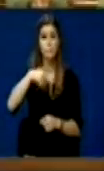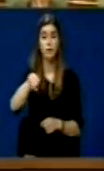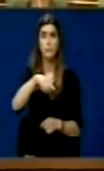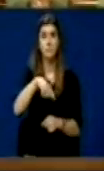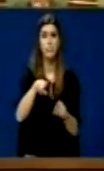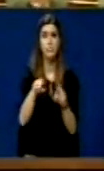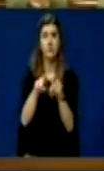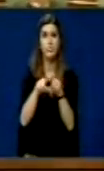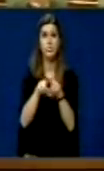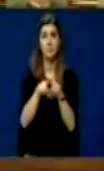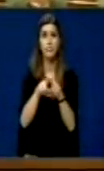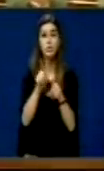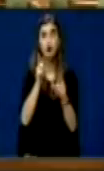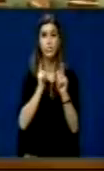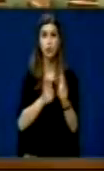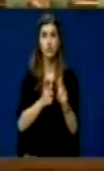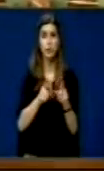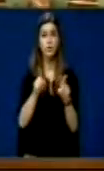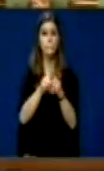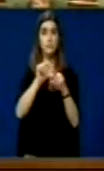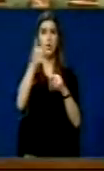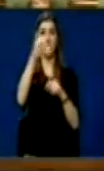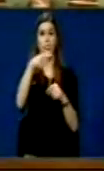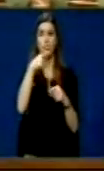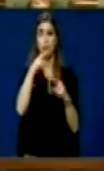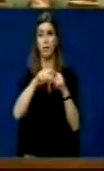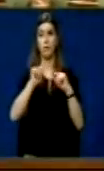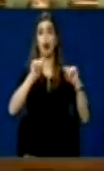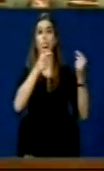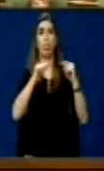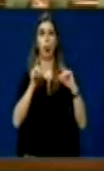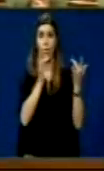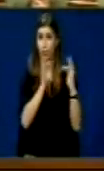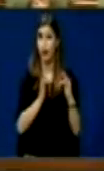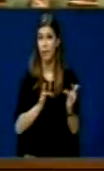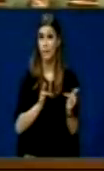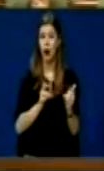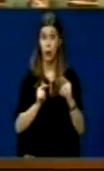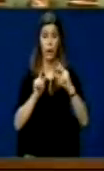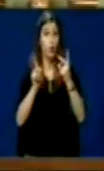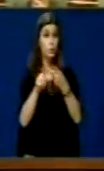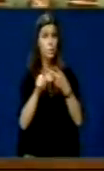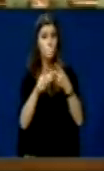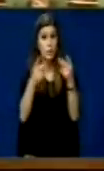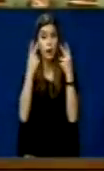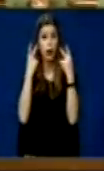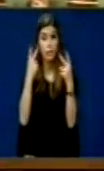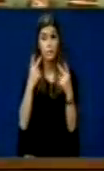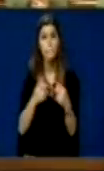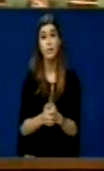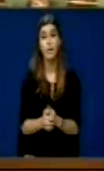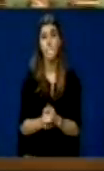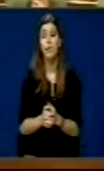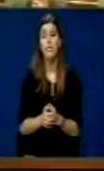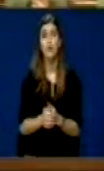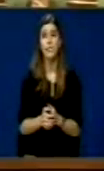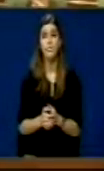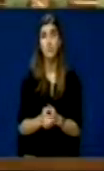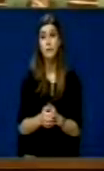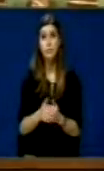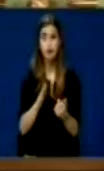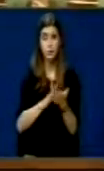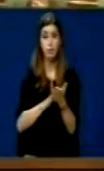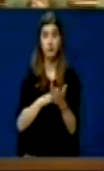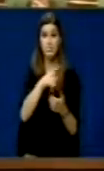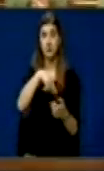konsiderohet këtë rast si luft, por si konflikt, dhe dyta që është marën si shmja, nësa është në kohen pas